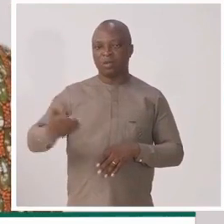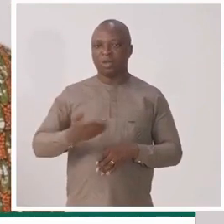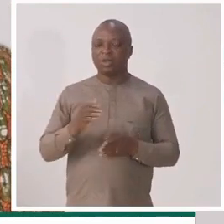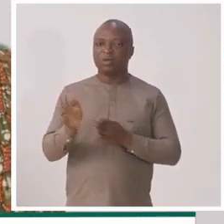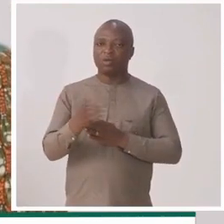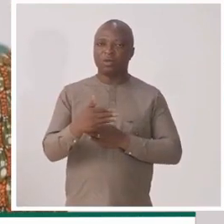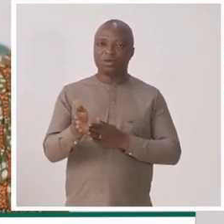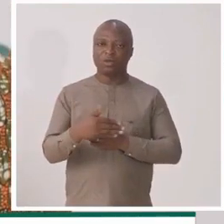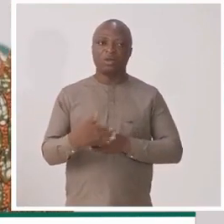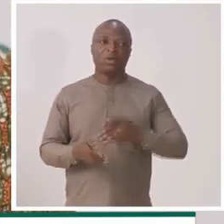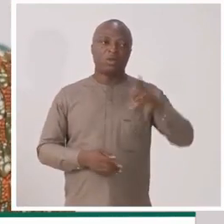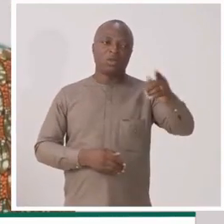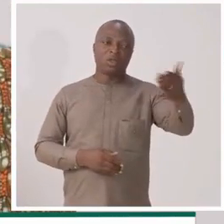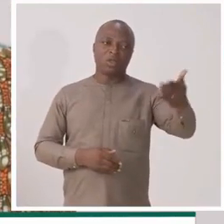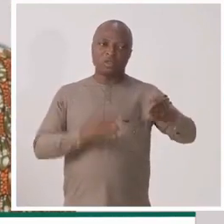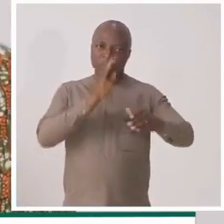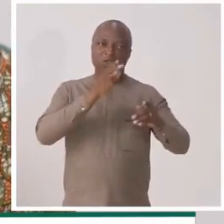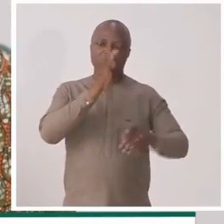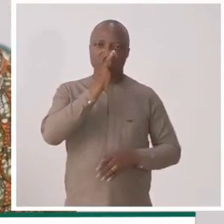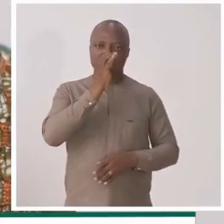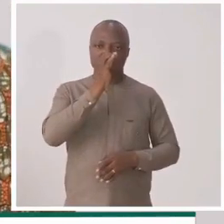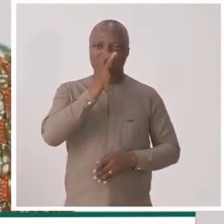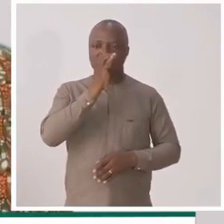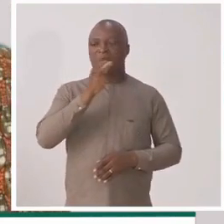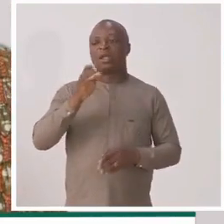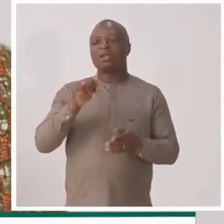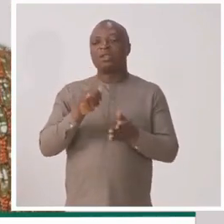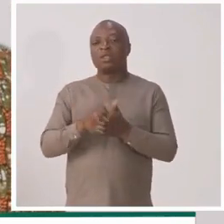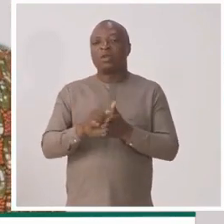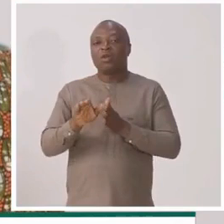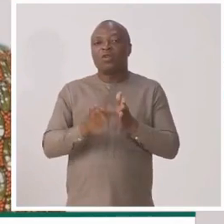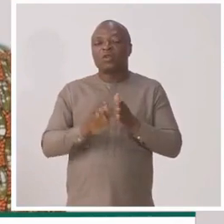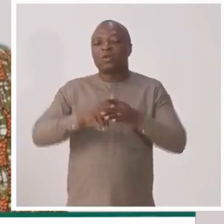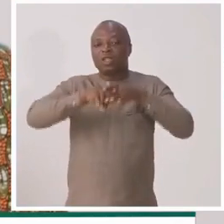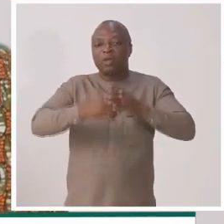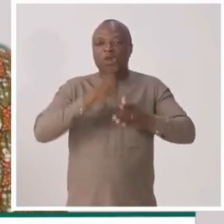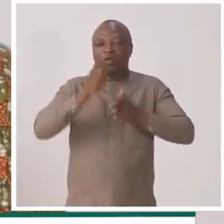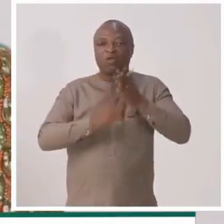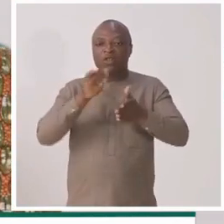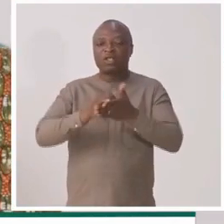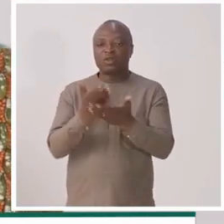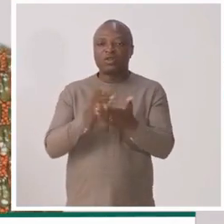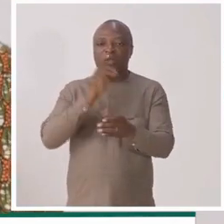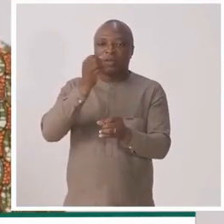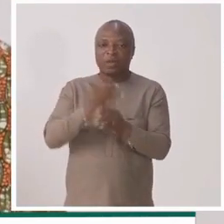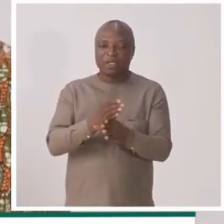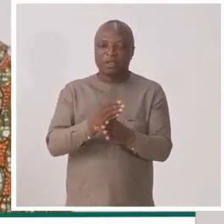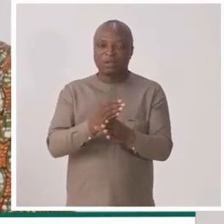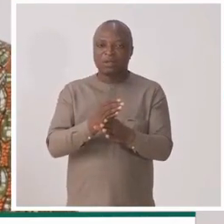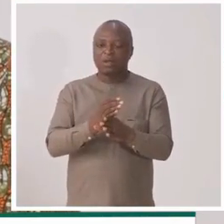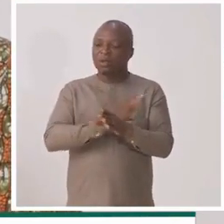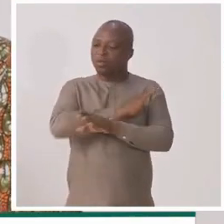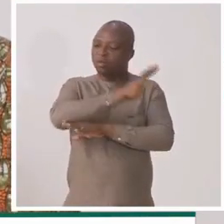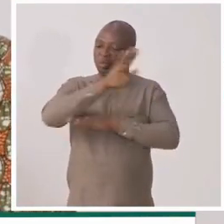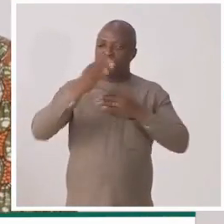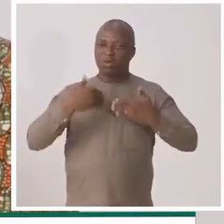celui-ci, le petit poisson, tel autre va chercher l'eau. La convention de départ, c'est qu'une fois que cette sauce sera prête,